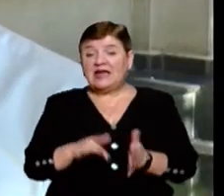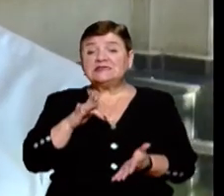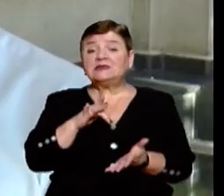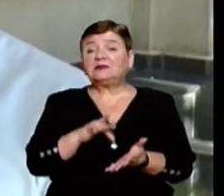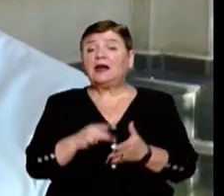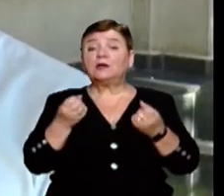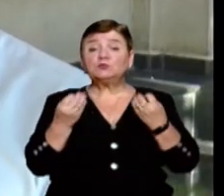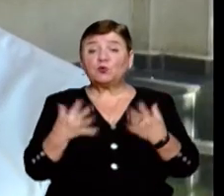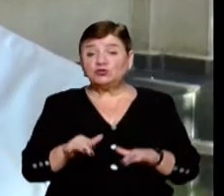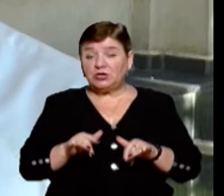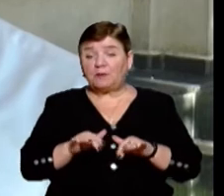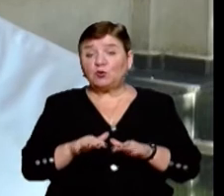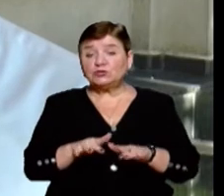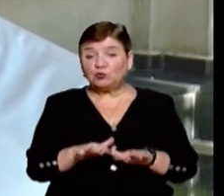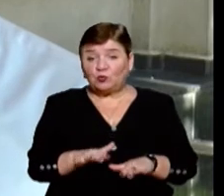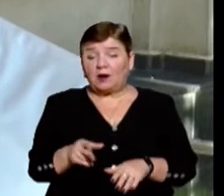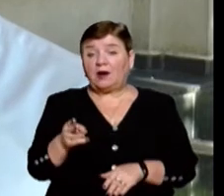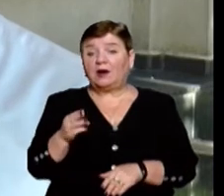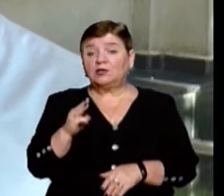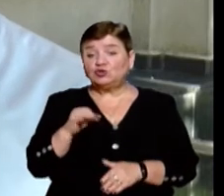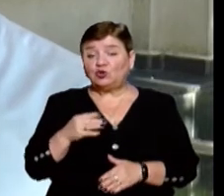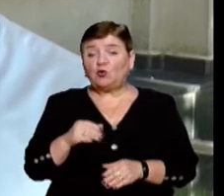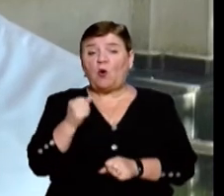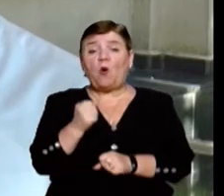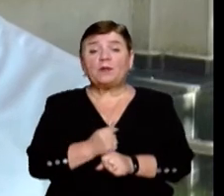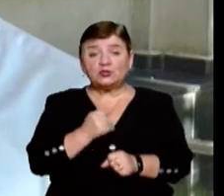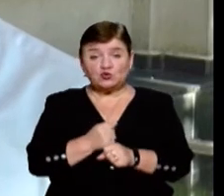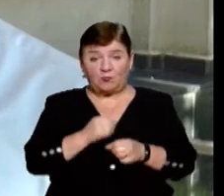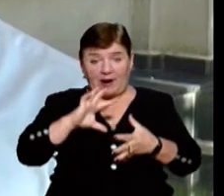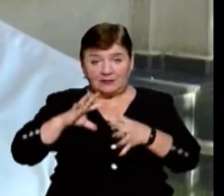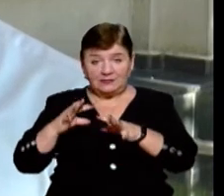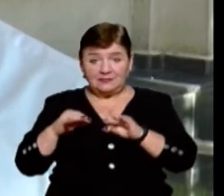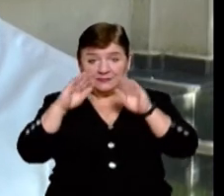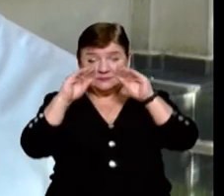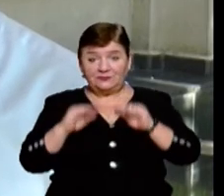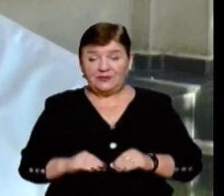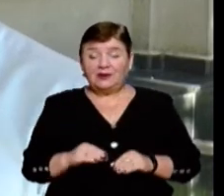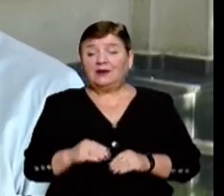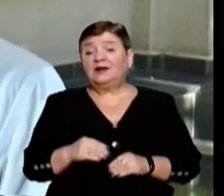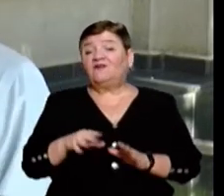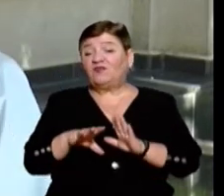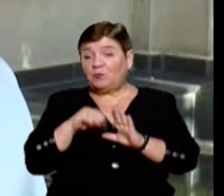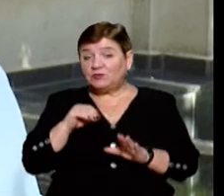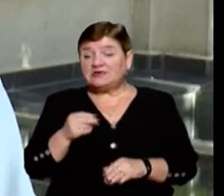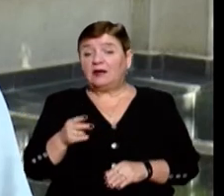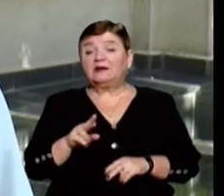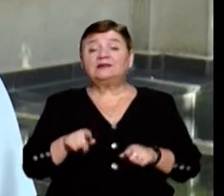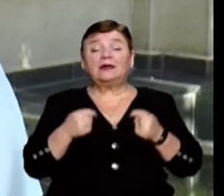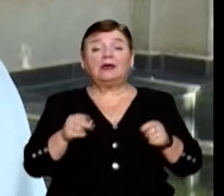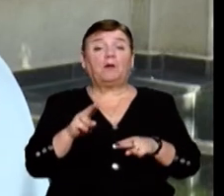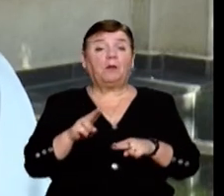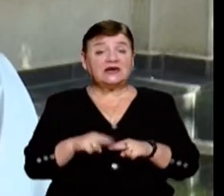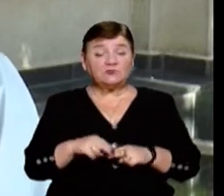комісію спрощена процедура щодо опрацювання зміни виборчої адреси, виборець подає паспорт